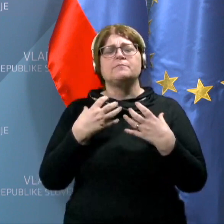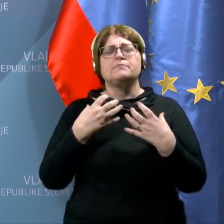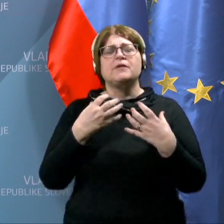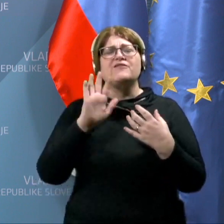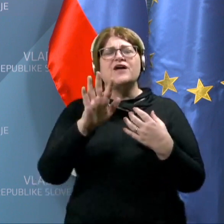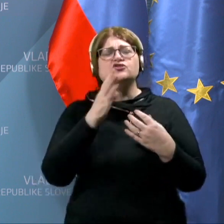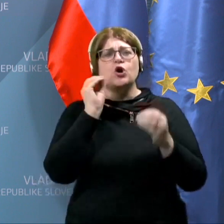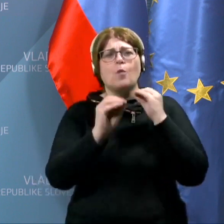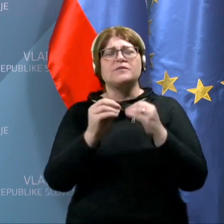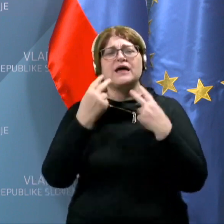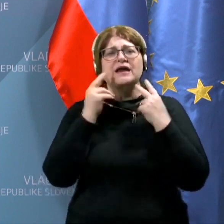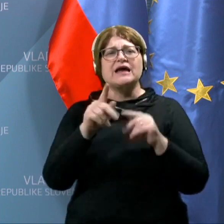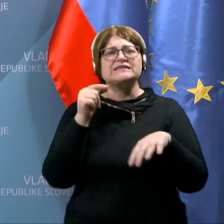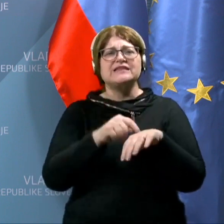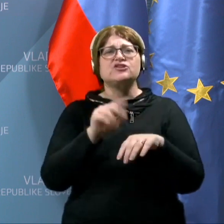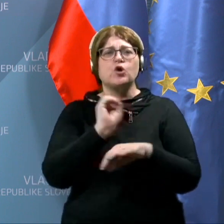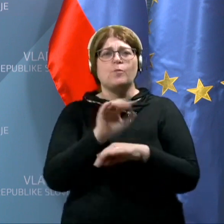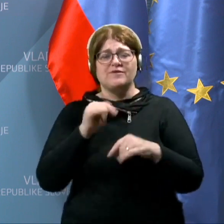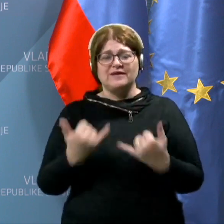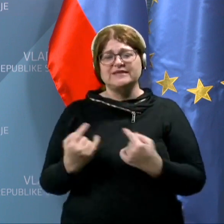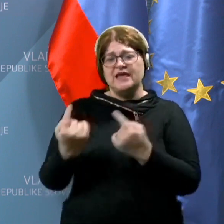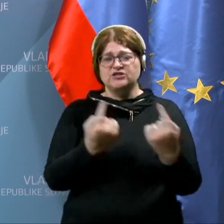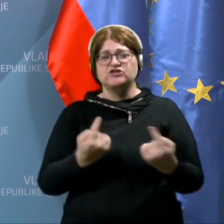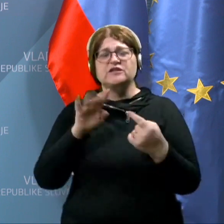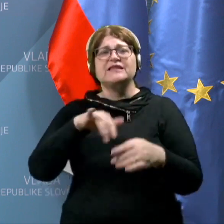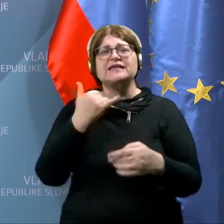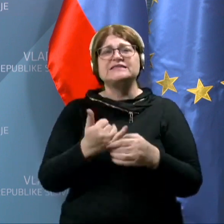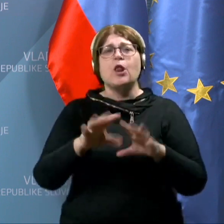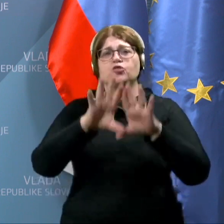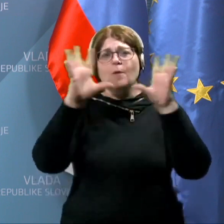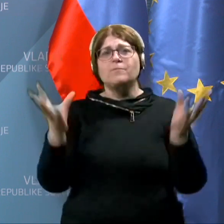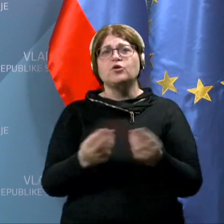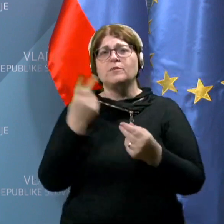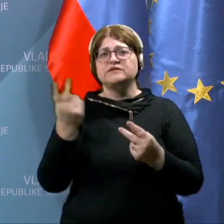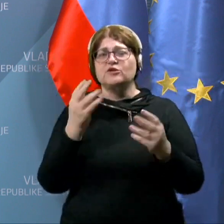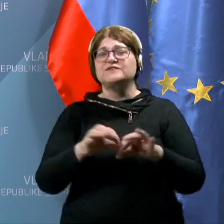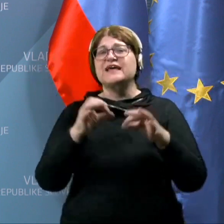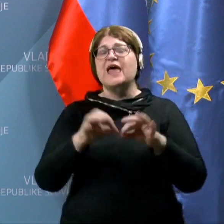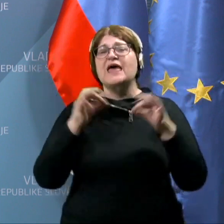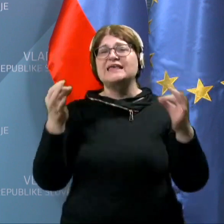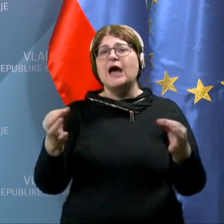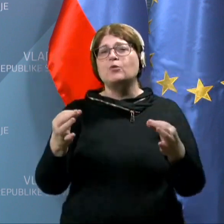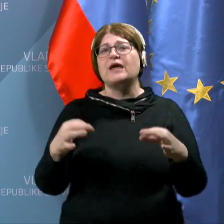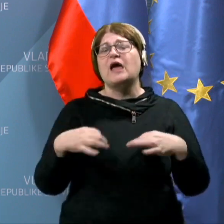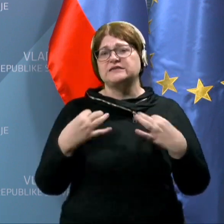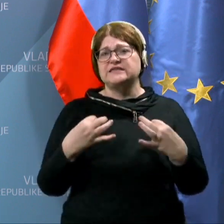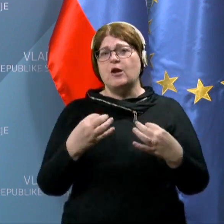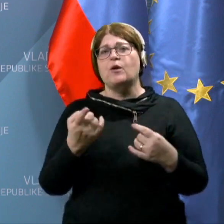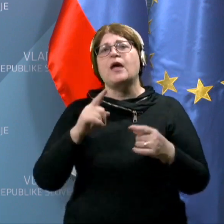vpliva tega zdajšnje situacije pač na celotno podobo slovenskega javnega zdravja ali pa vpliva torej na pacijenta.